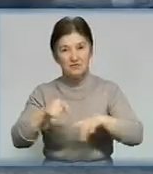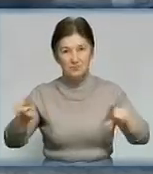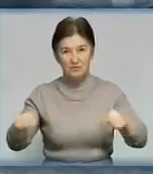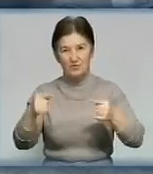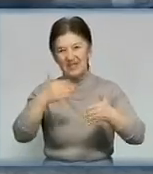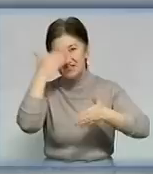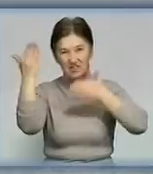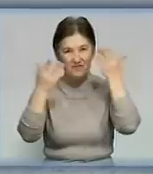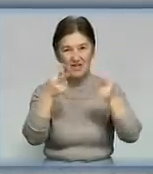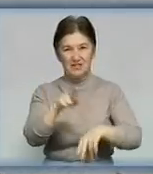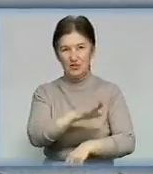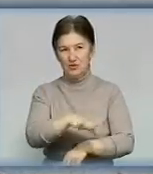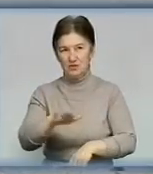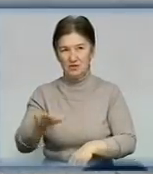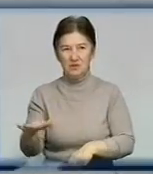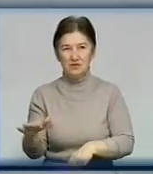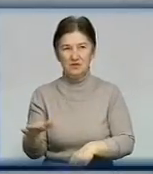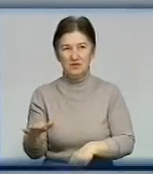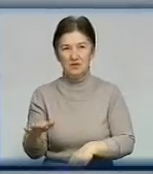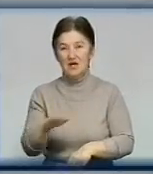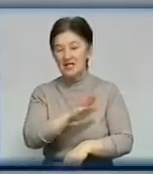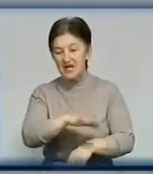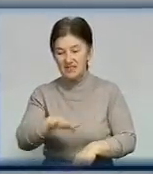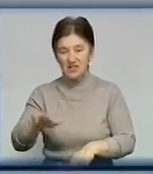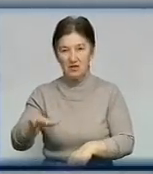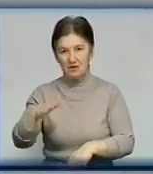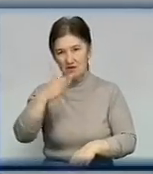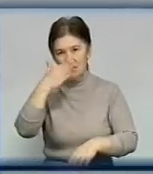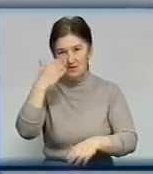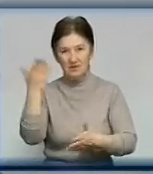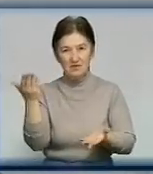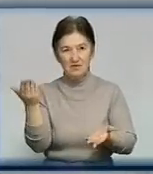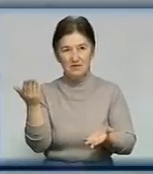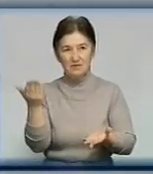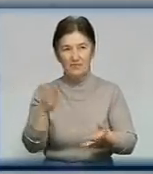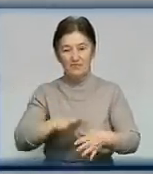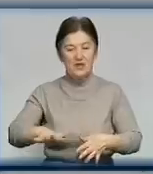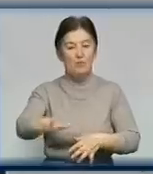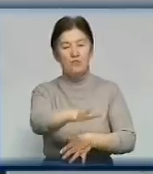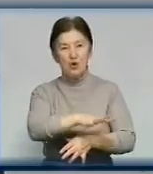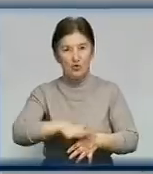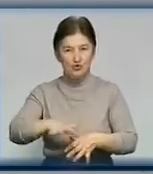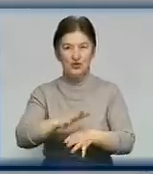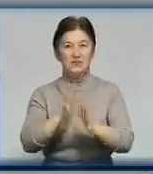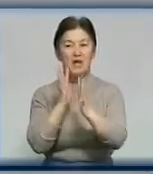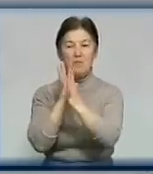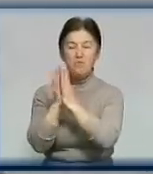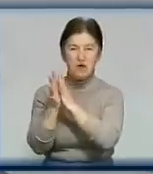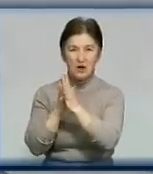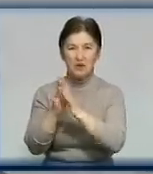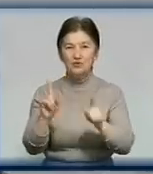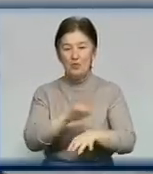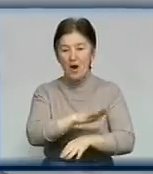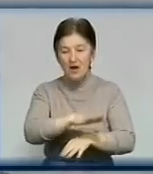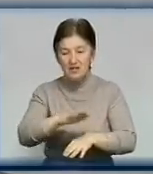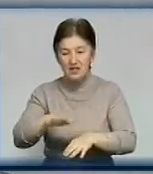дозвілля для дітей. Дитячих заведеній, ну, в смислі, площадки дитячі, парка дитяча, щоб діти